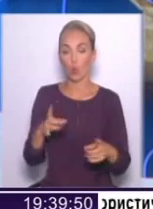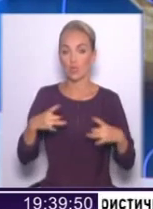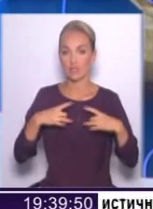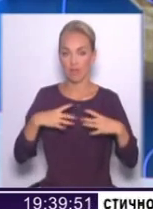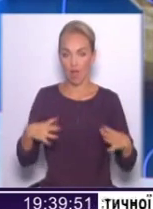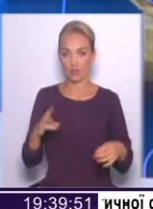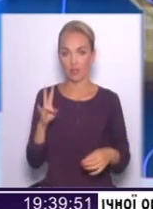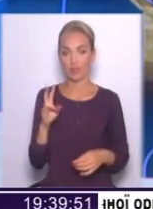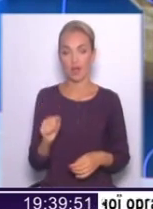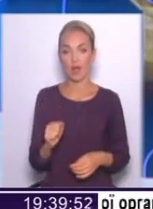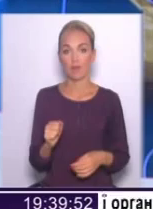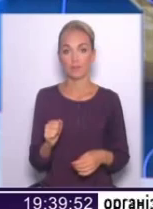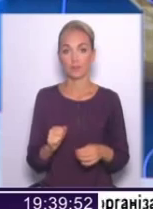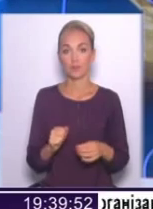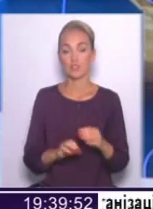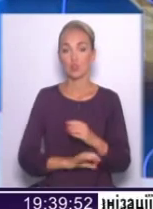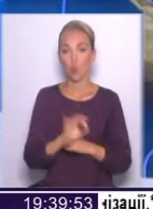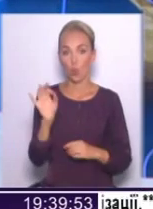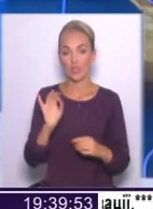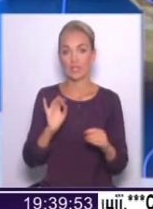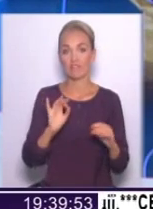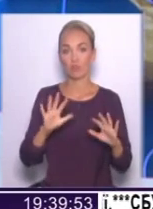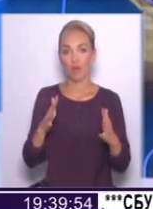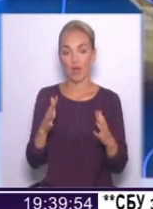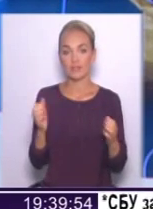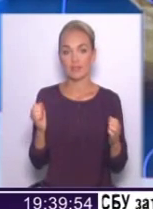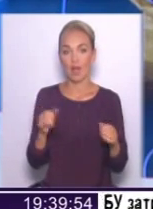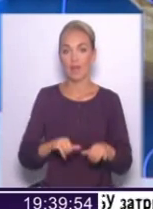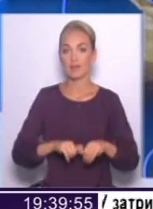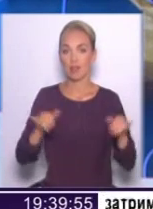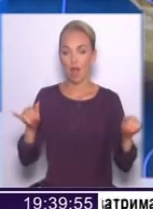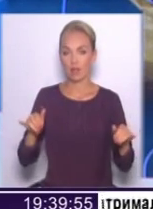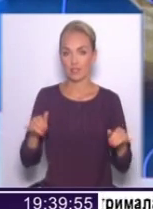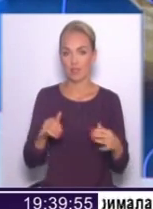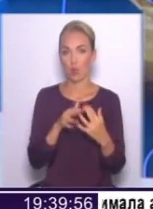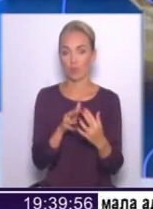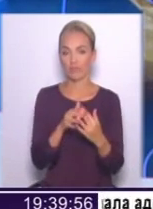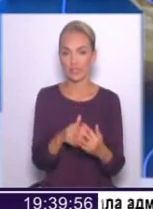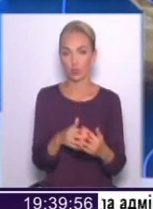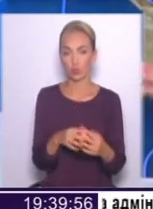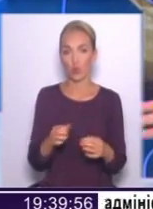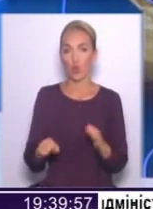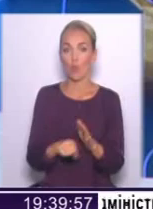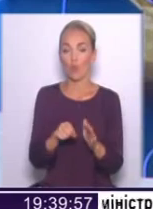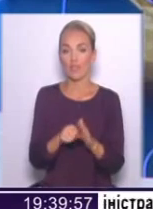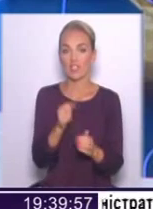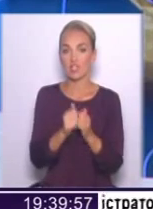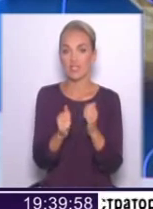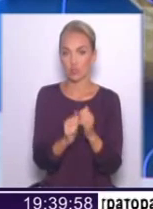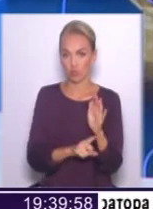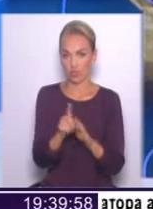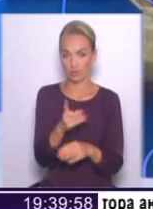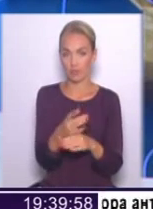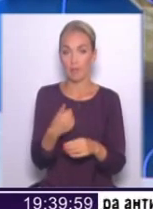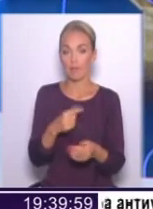на Сході відбувається ескалація конфлікту. Тобто, бойовики частіше починають обстрілювати. День незалежності маємо